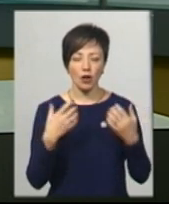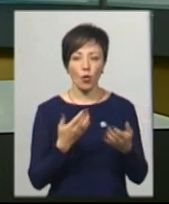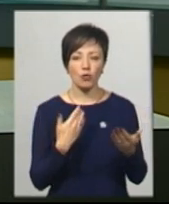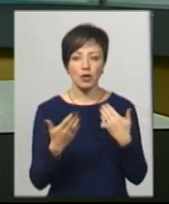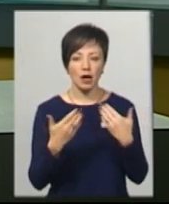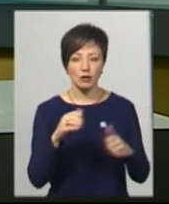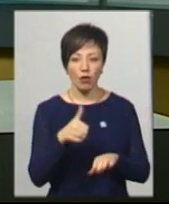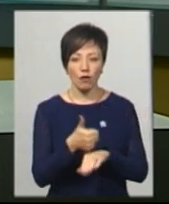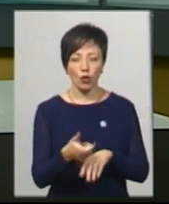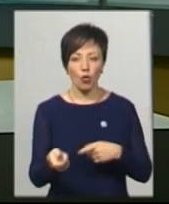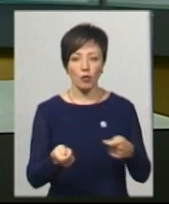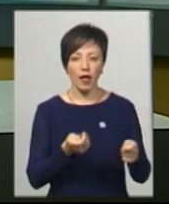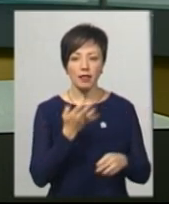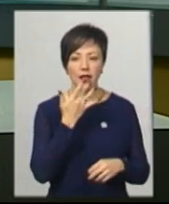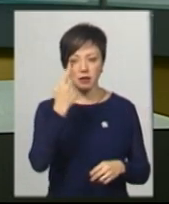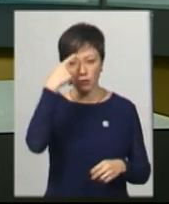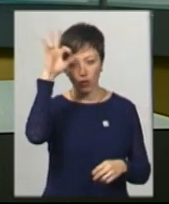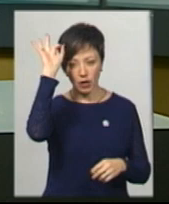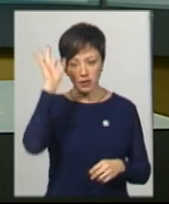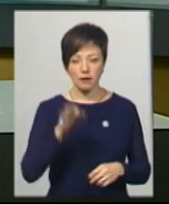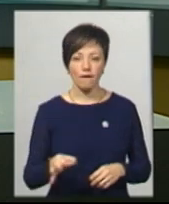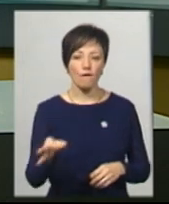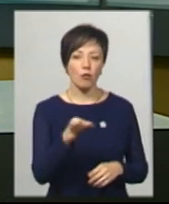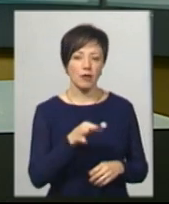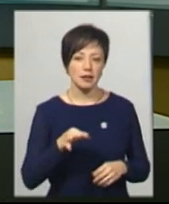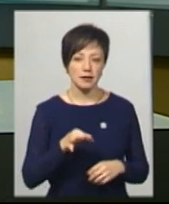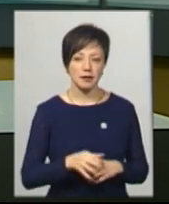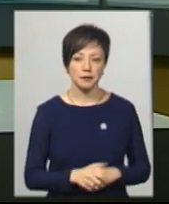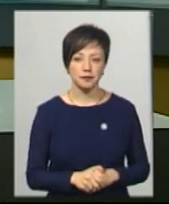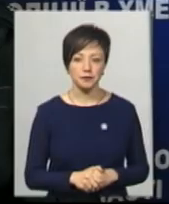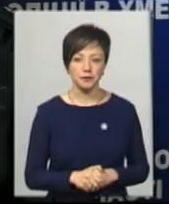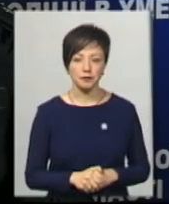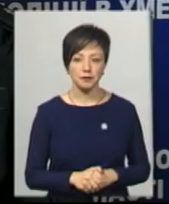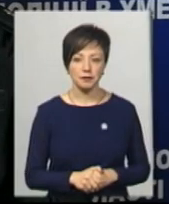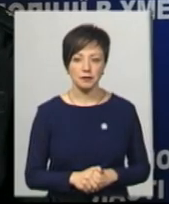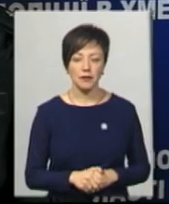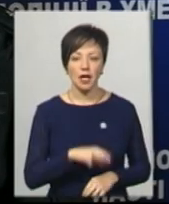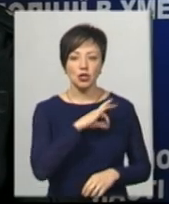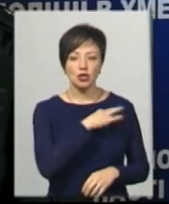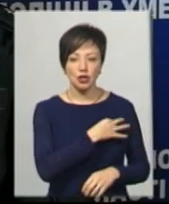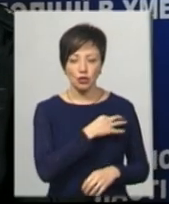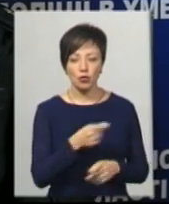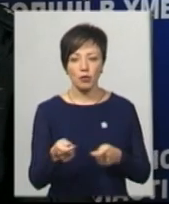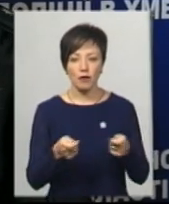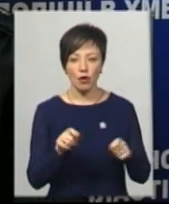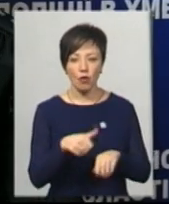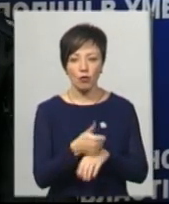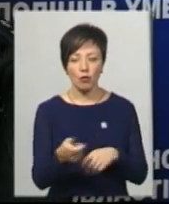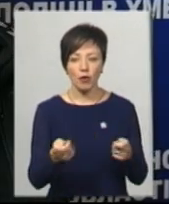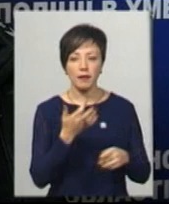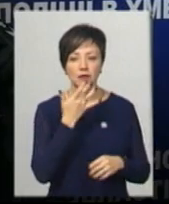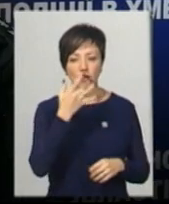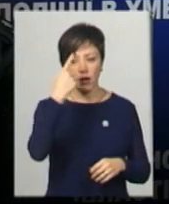комунікації Головного управління Нацполіції в області Інна Глега. Слідчі Слідчого управління Головного управління